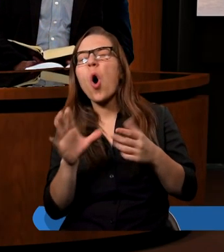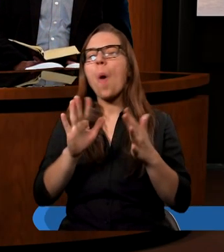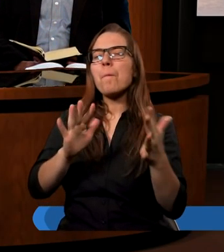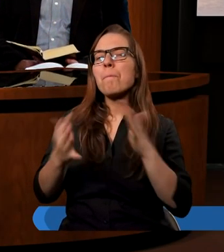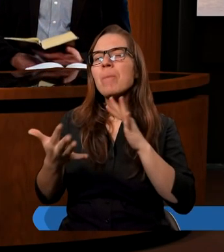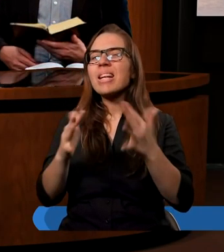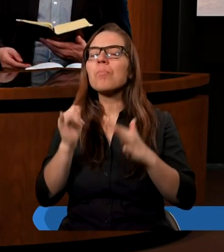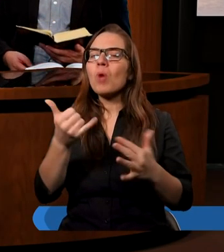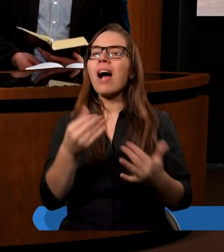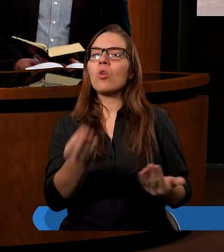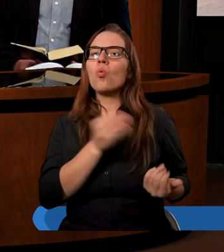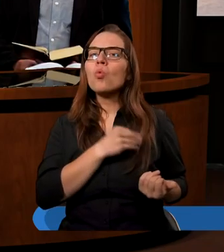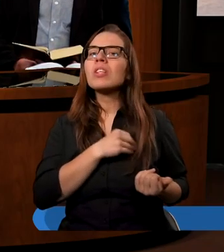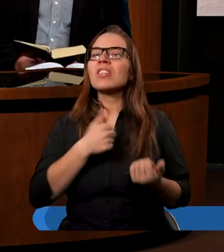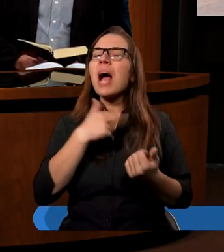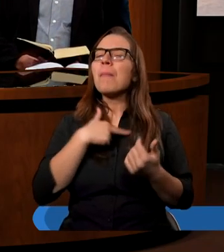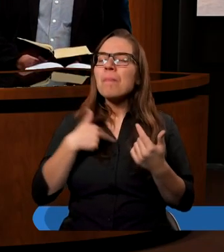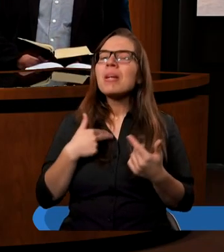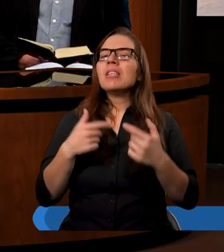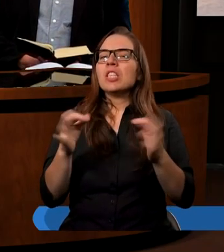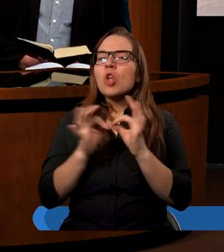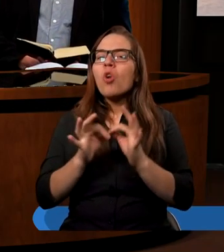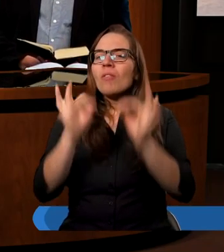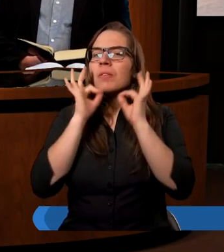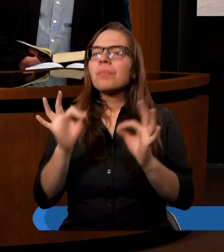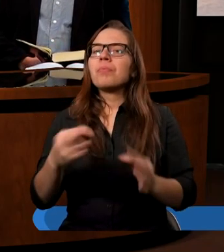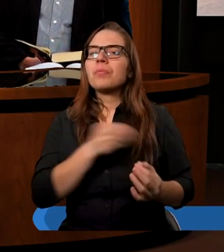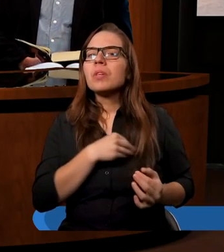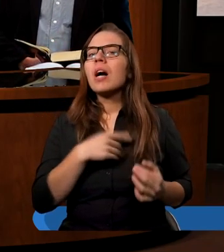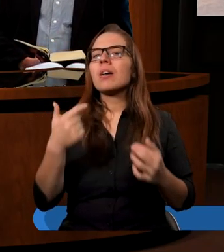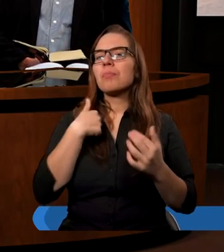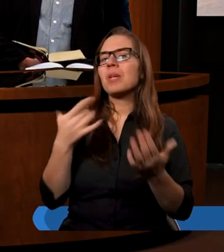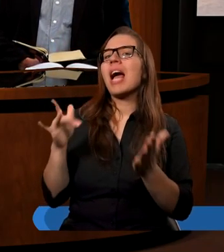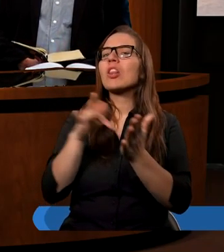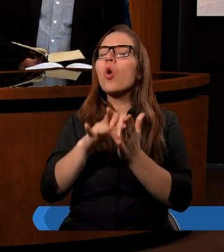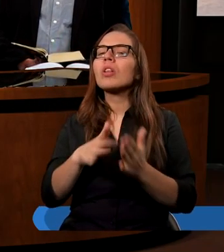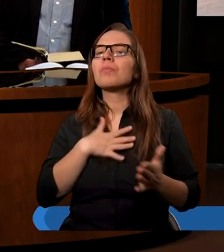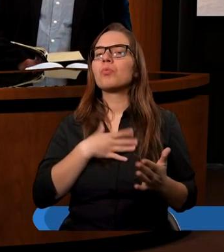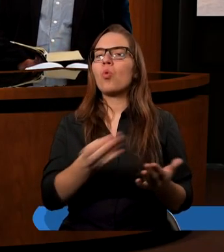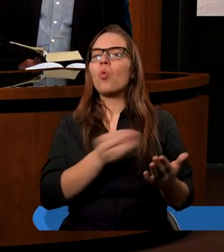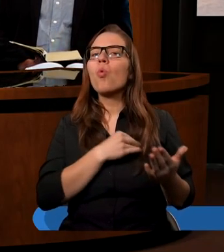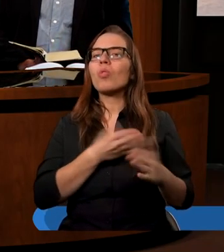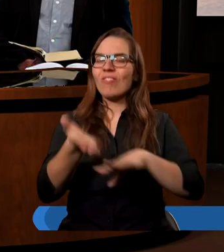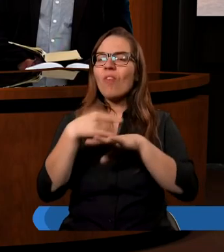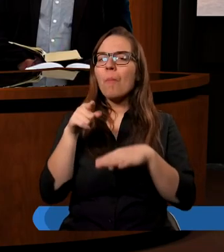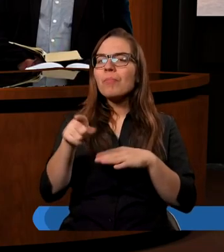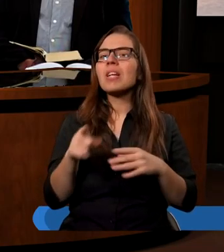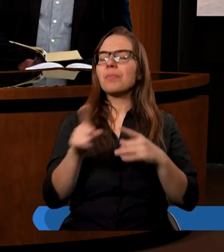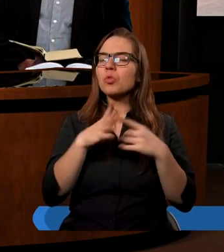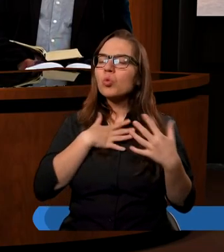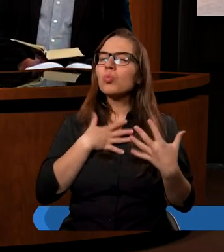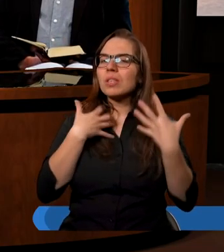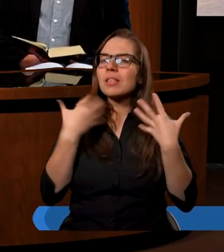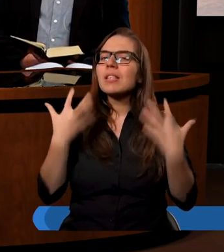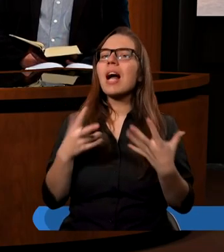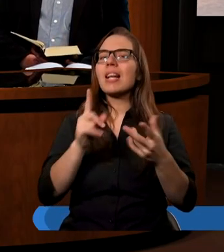uczciwości. To też ją stosujemy. Najbardziej dotyka mnie nieuczciwość względem mnie. Ale myślę,